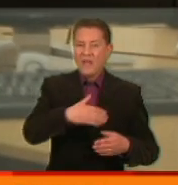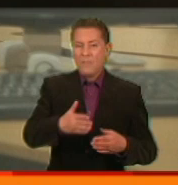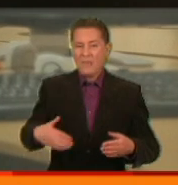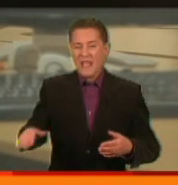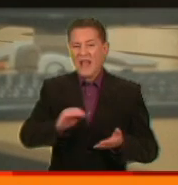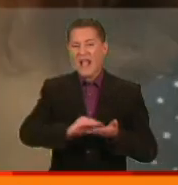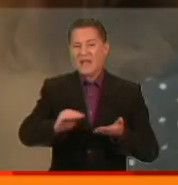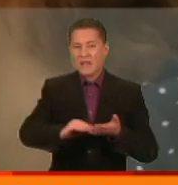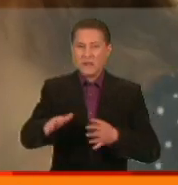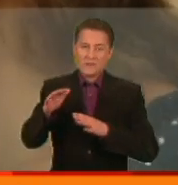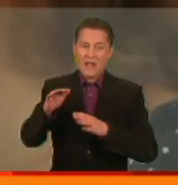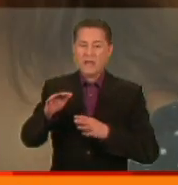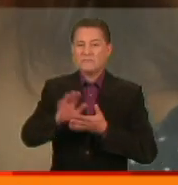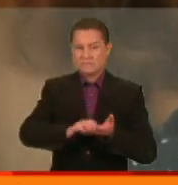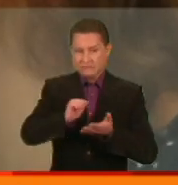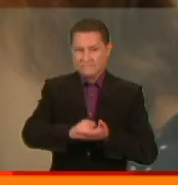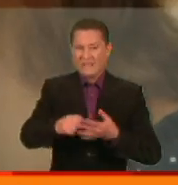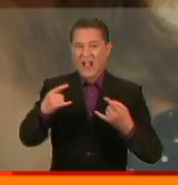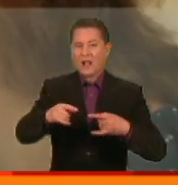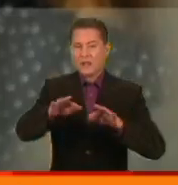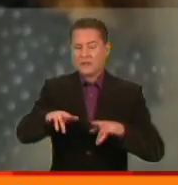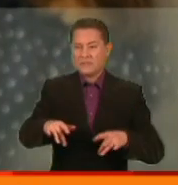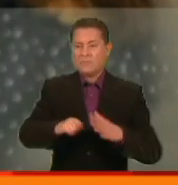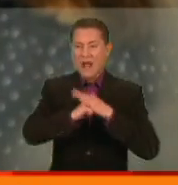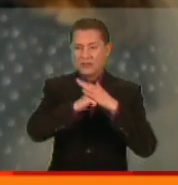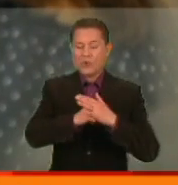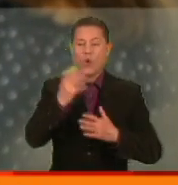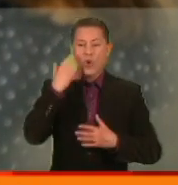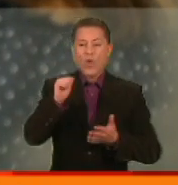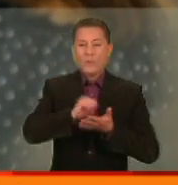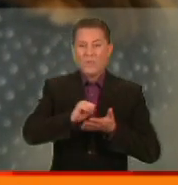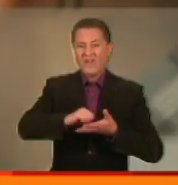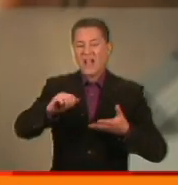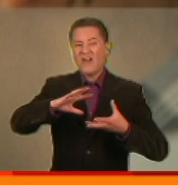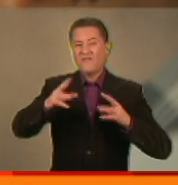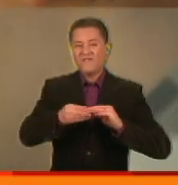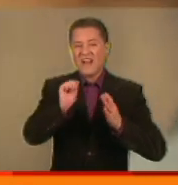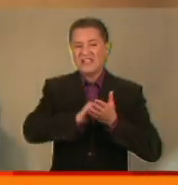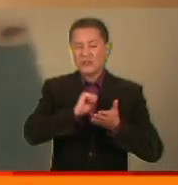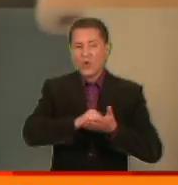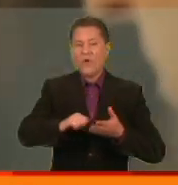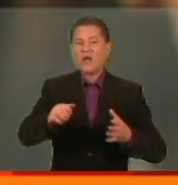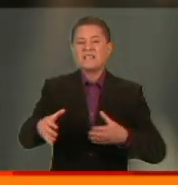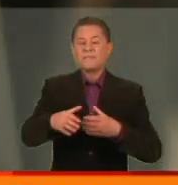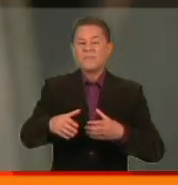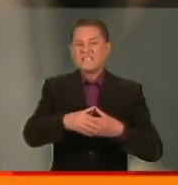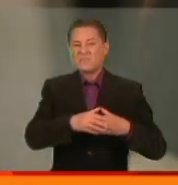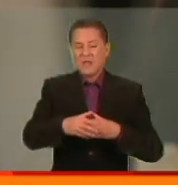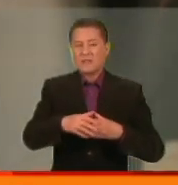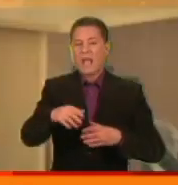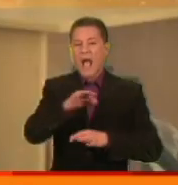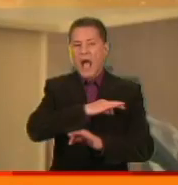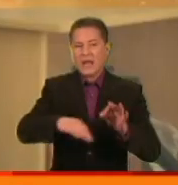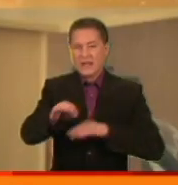зазнала хакерських атак. Перший раз, коли опублікували висновок спілки архітекторів про незаконність забудови. Другий, коли